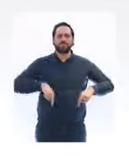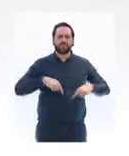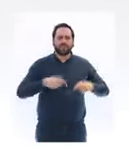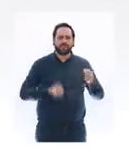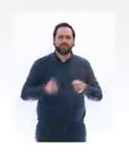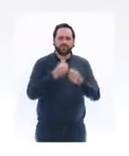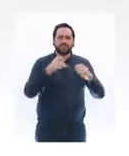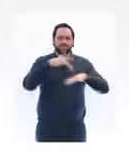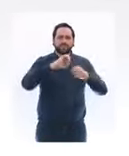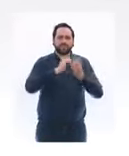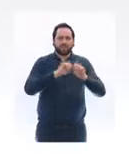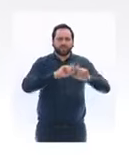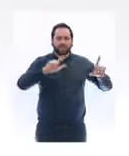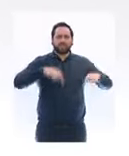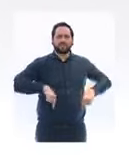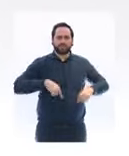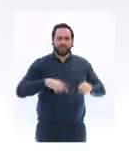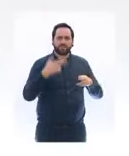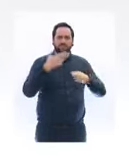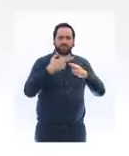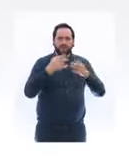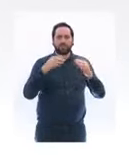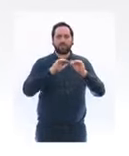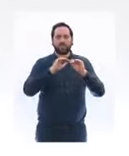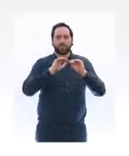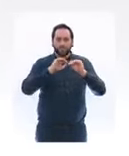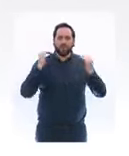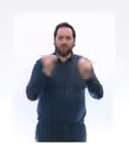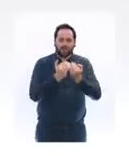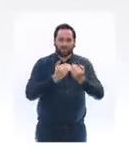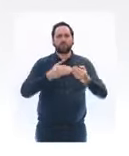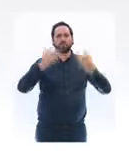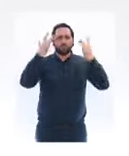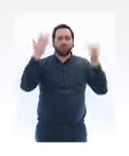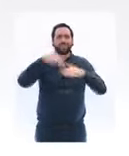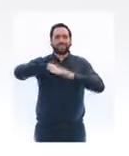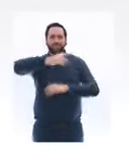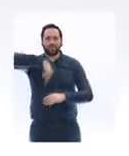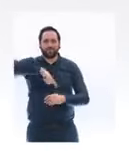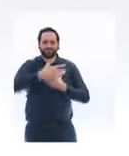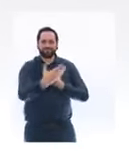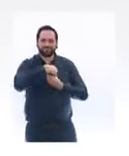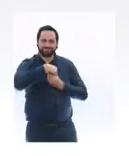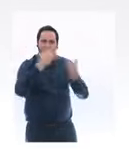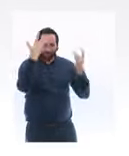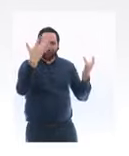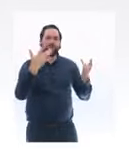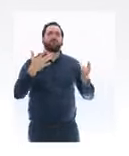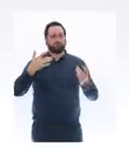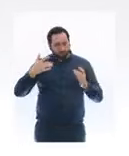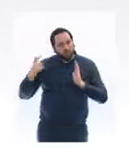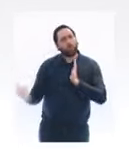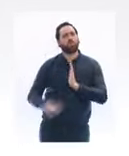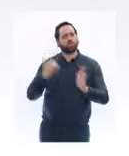public depuis le site internet du ministère. Nous réactivons cette plateforme numérique. Le ministère se mobilise